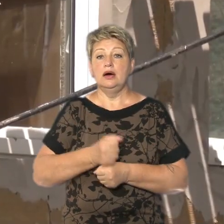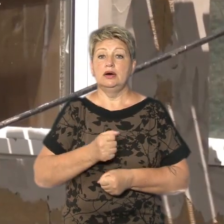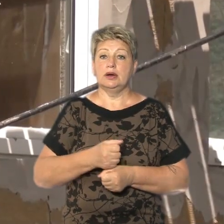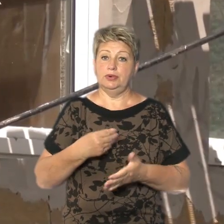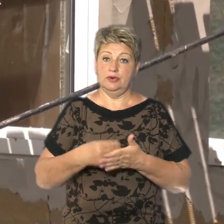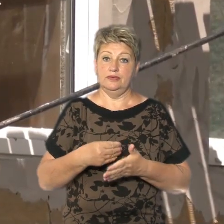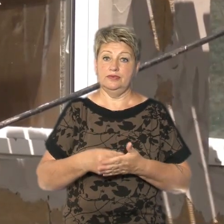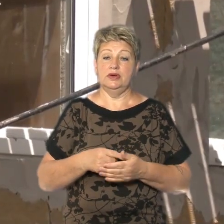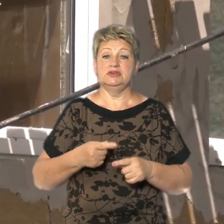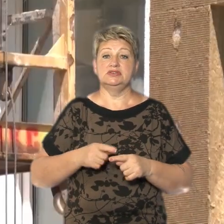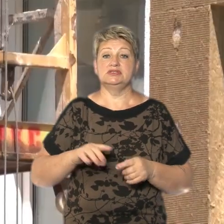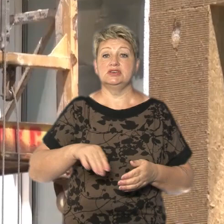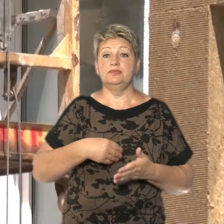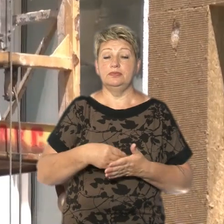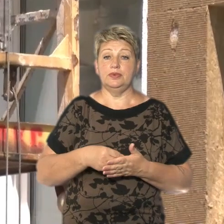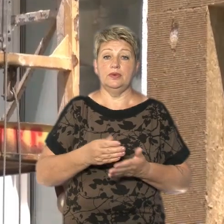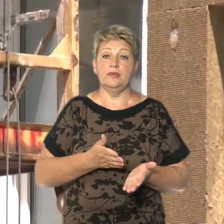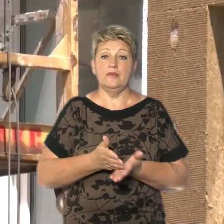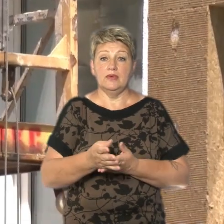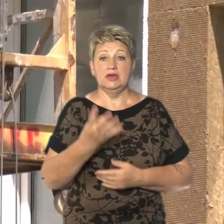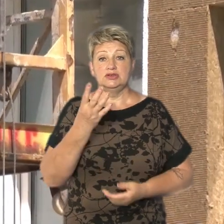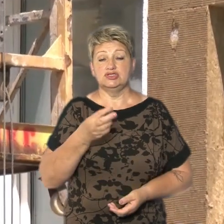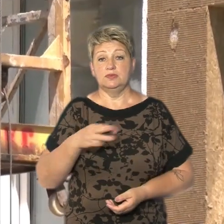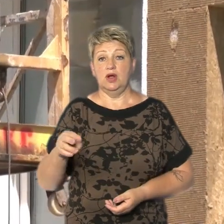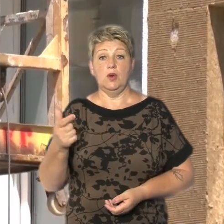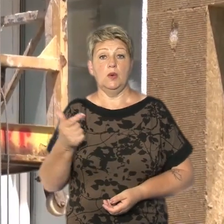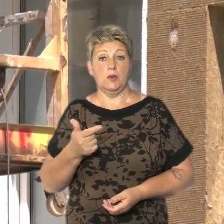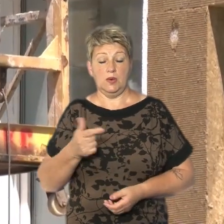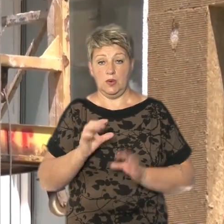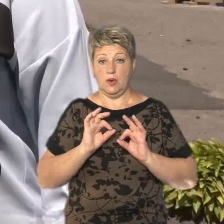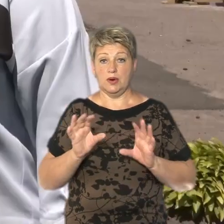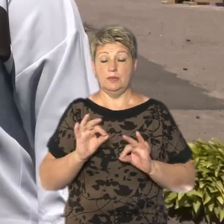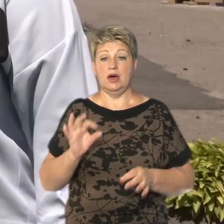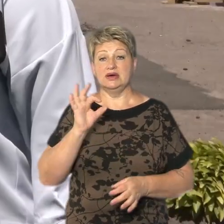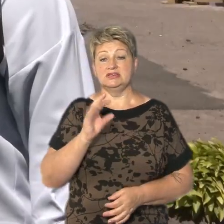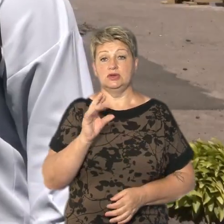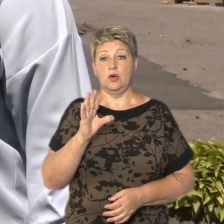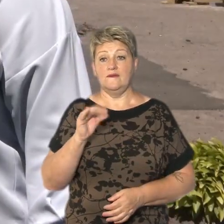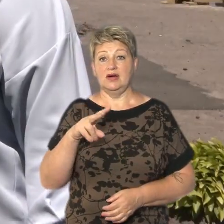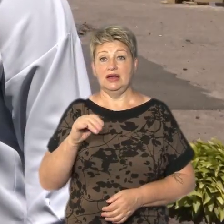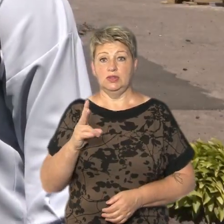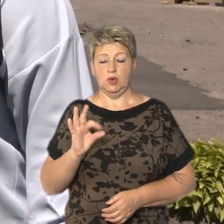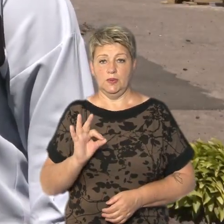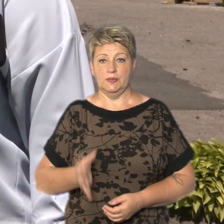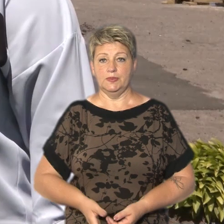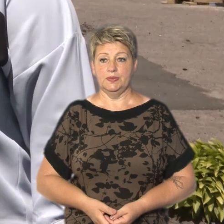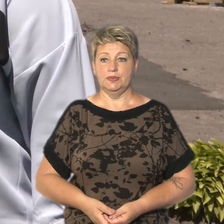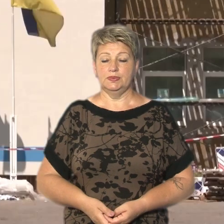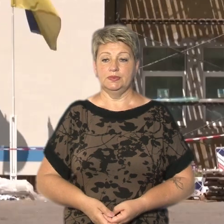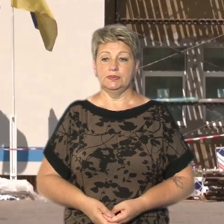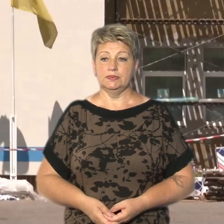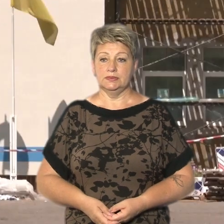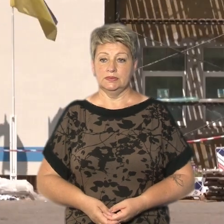з бюджету розвитку міста. На це спрямують 4 мільйони гривень, розповіла Оксана Коваленко. Тетяна Рева, Олег Кураш,